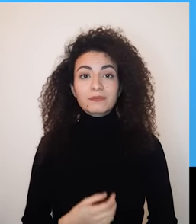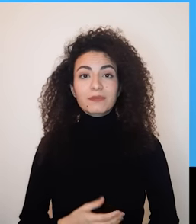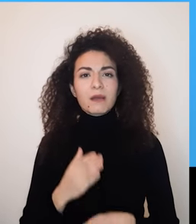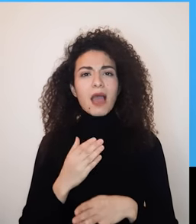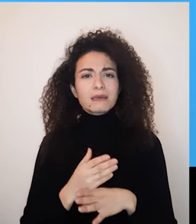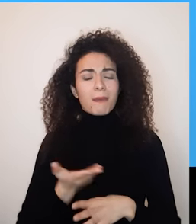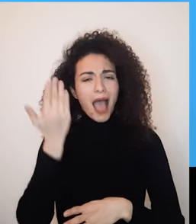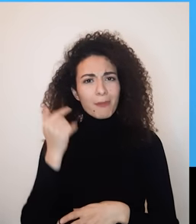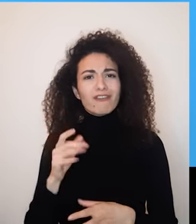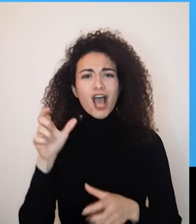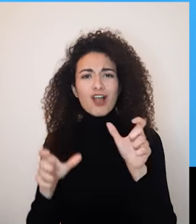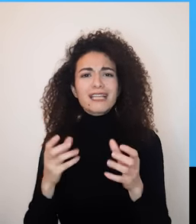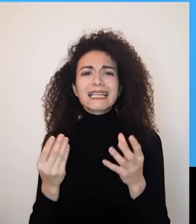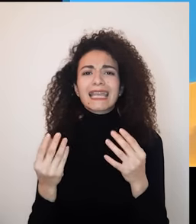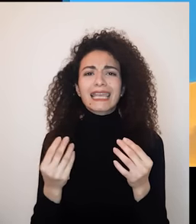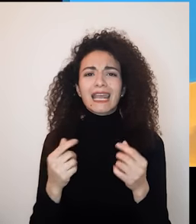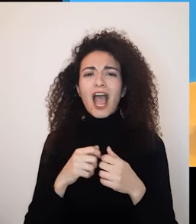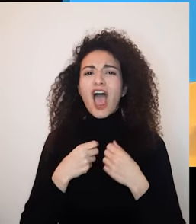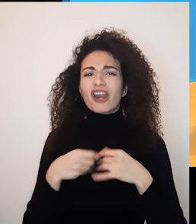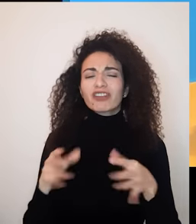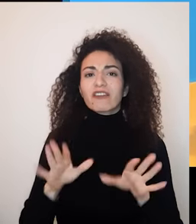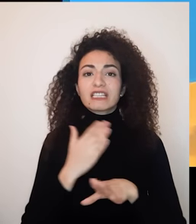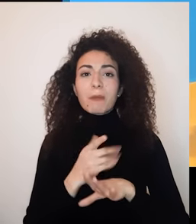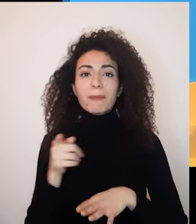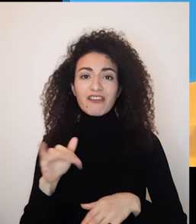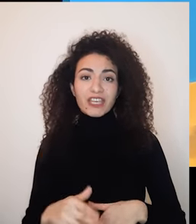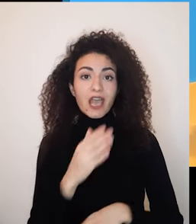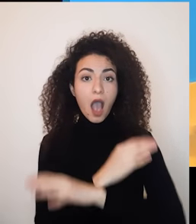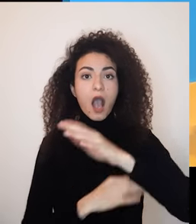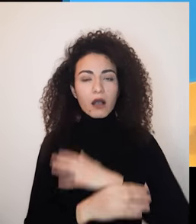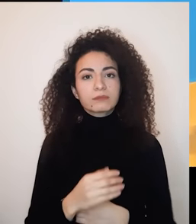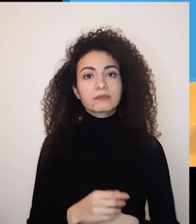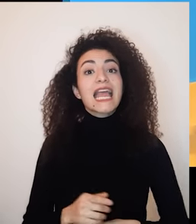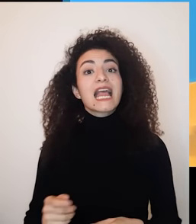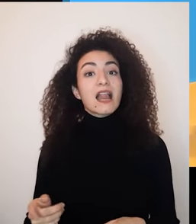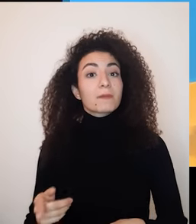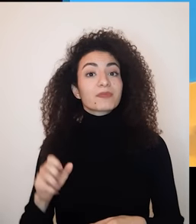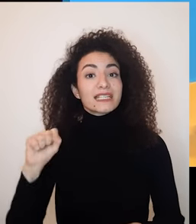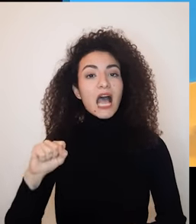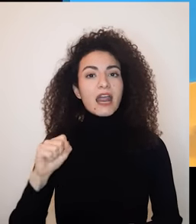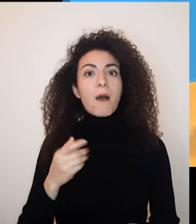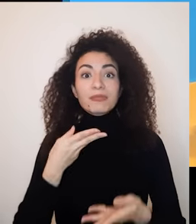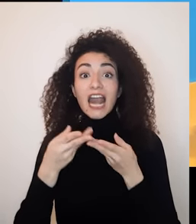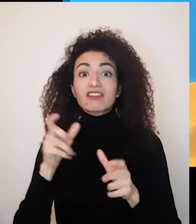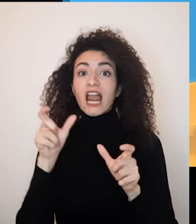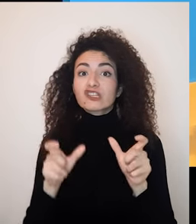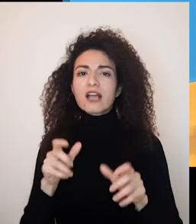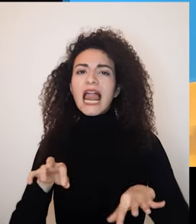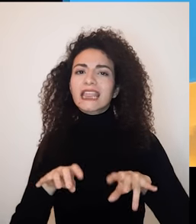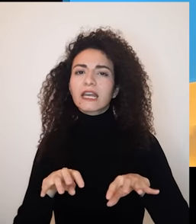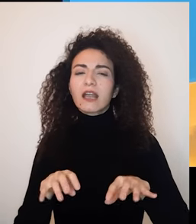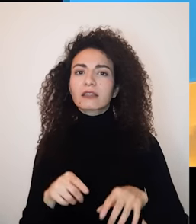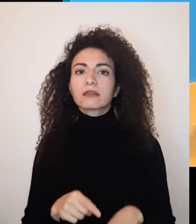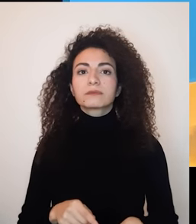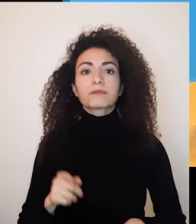رفضها عدة أشخاص لأنه عندها إعاقة تعرفت سارة على شخص من خلال مواقع التواصل الاجتماعي وصرحته بأنه عندها إعاقة